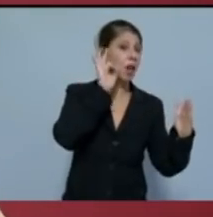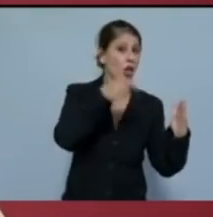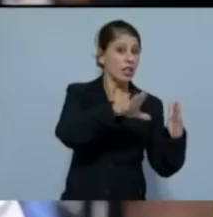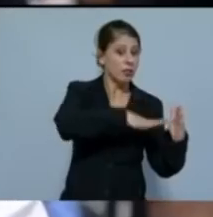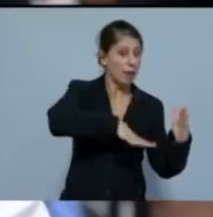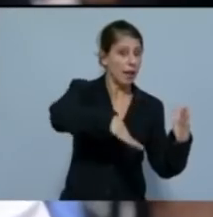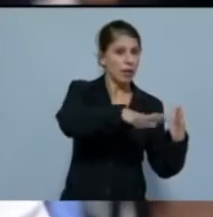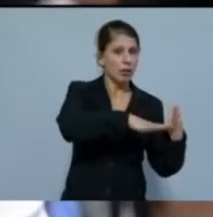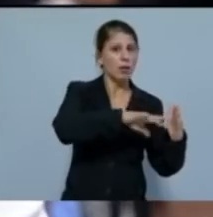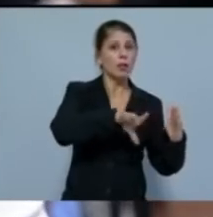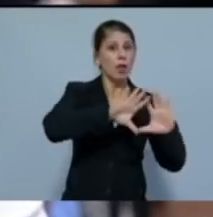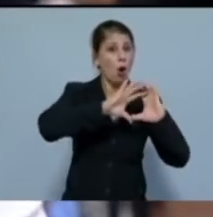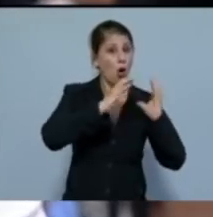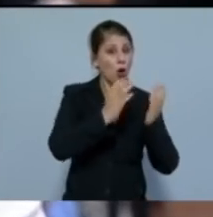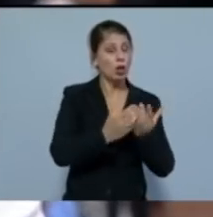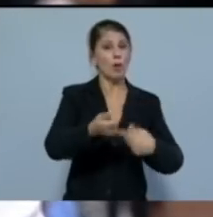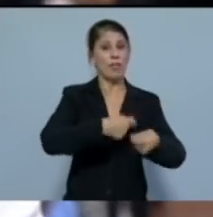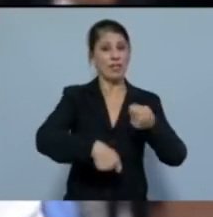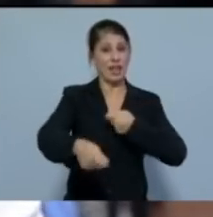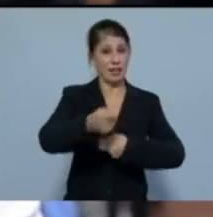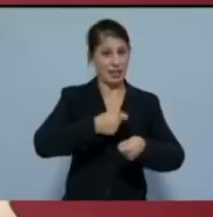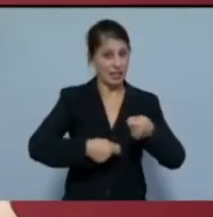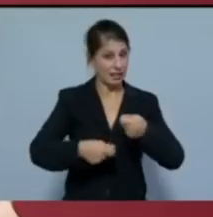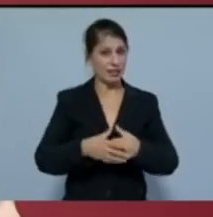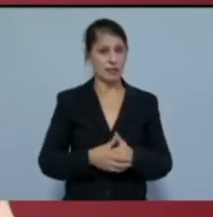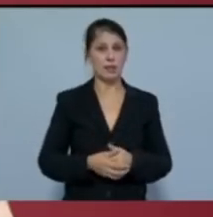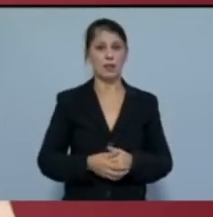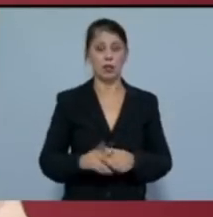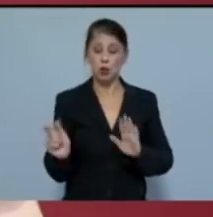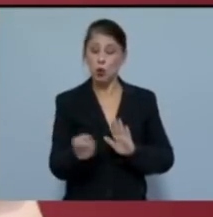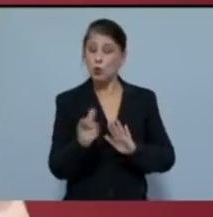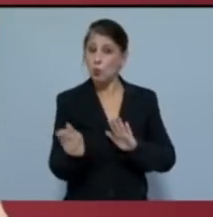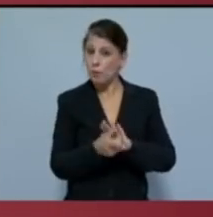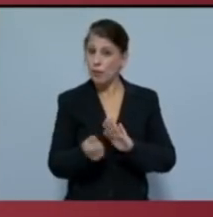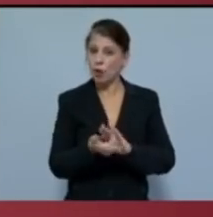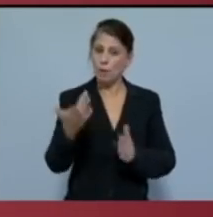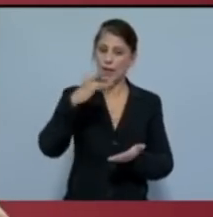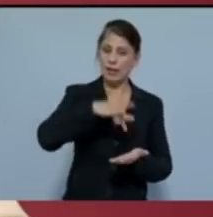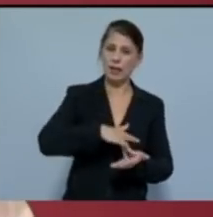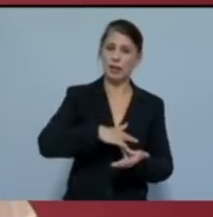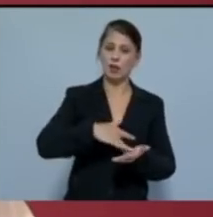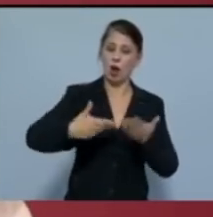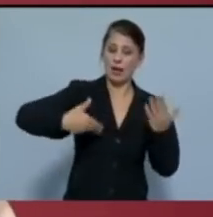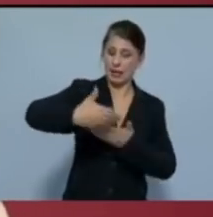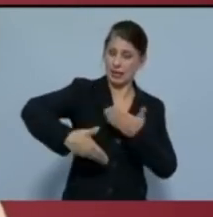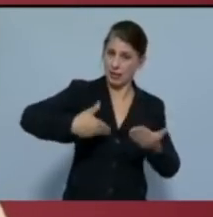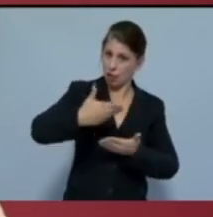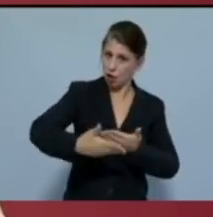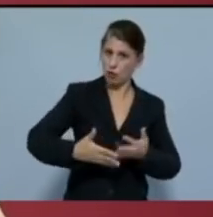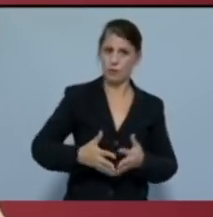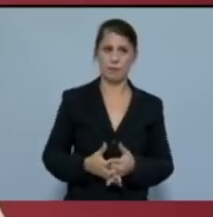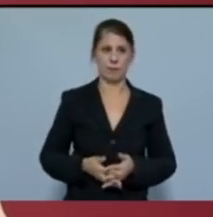και την ολοκληρωμένη διαχείριση των απορριμμάτων, με επίκεντρο την ανακύκλωση και